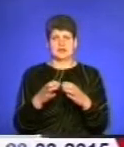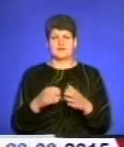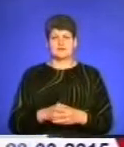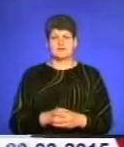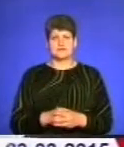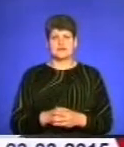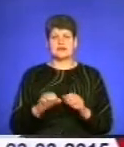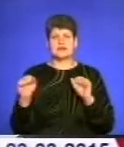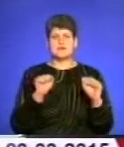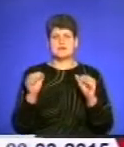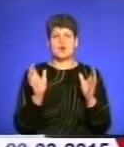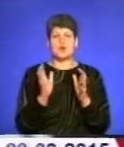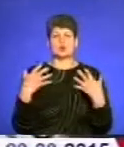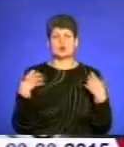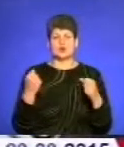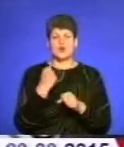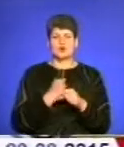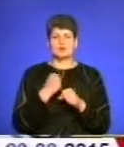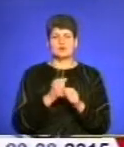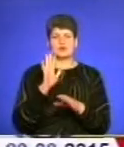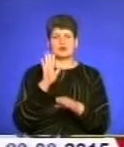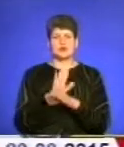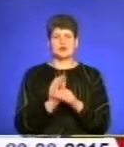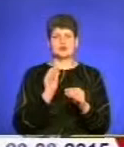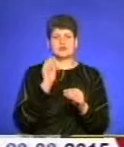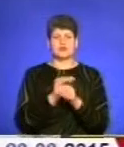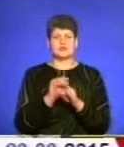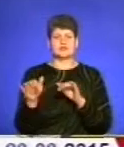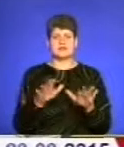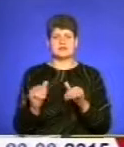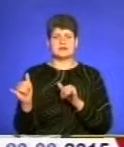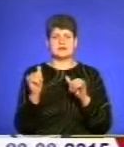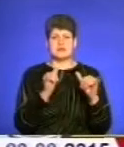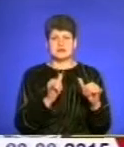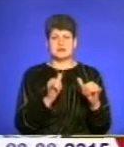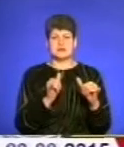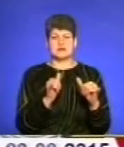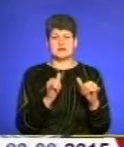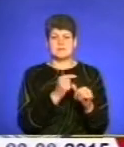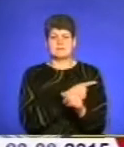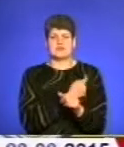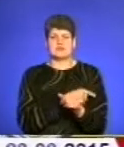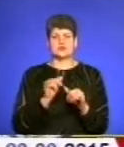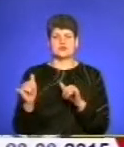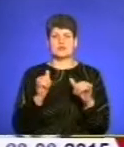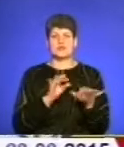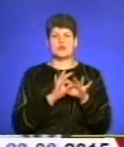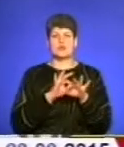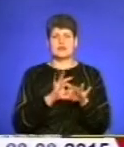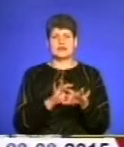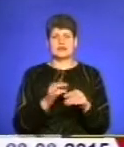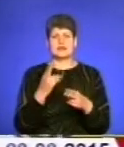Департаментом охорони здоров'я розробив наказ про додаткові заходи, що медичне забезпечення проведення